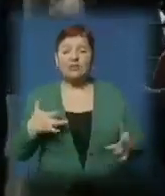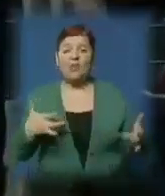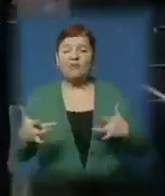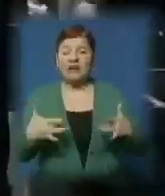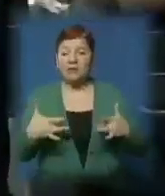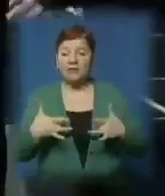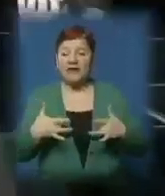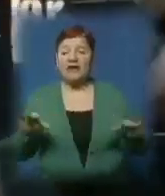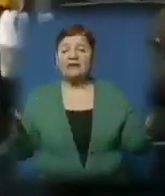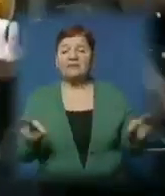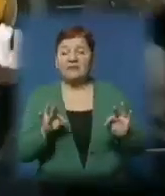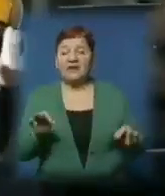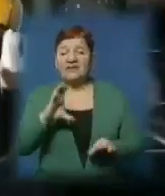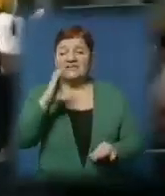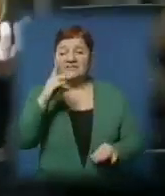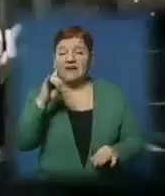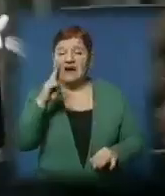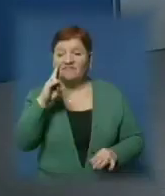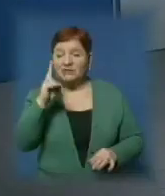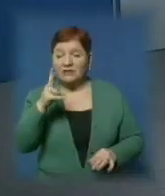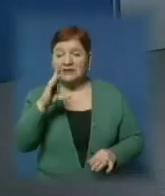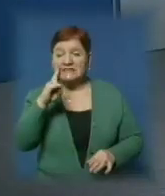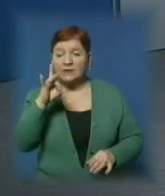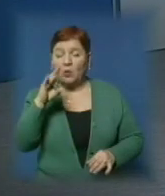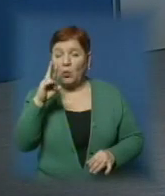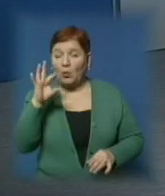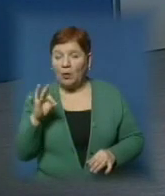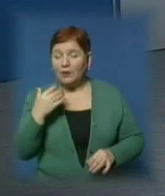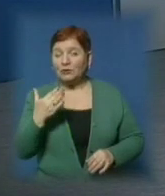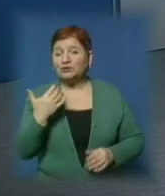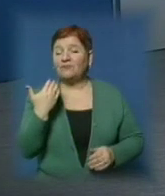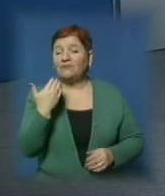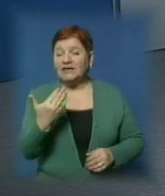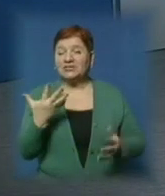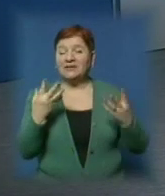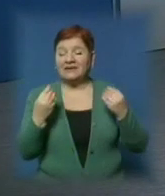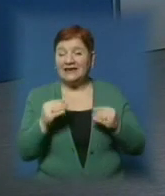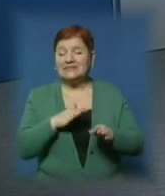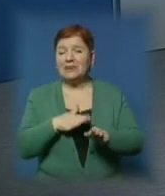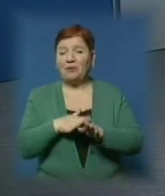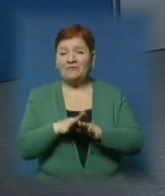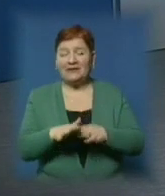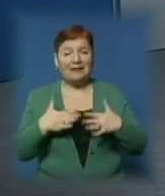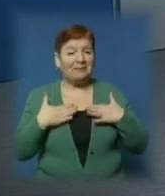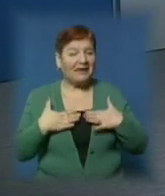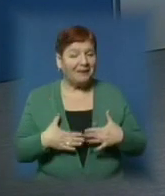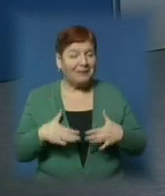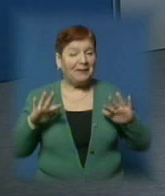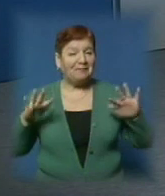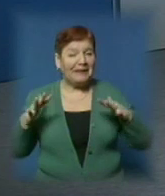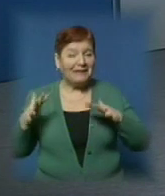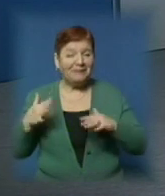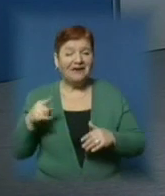– диригент Вікторія Свалявчик-Цанько. Тож, хай ваш день буде заповнений лише приємними митями.